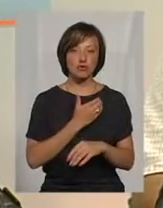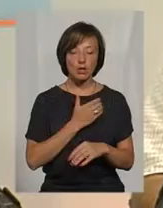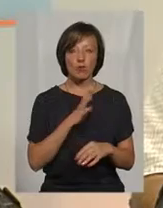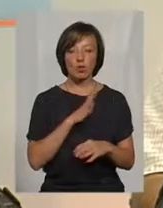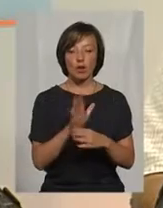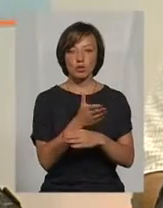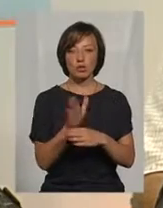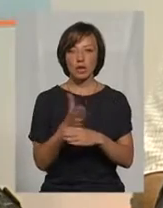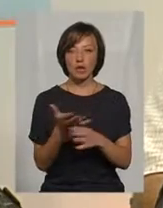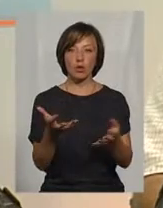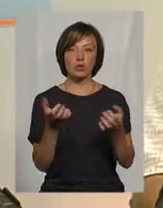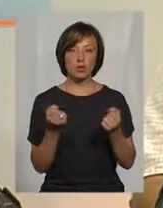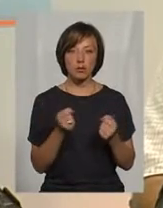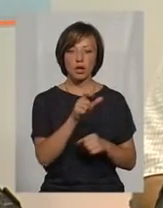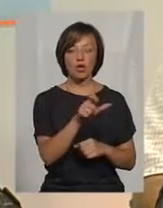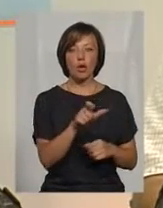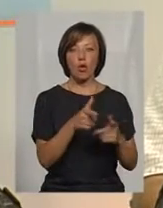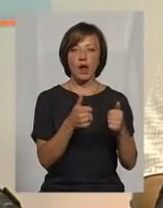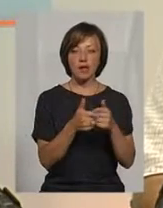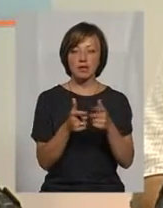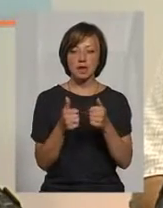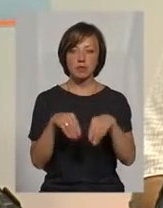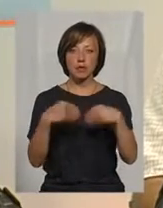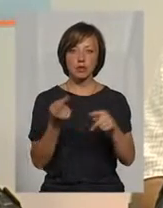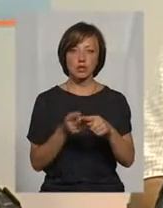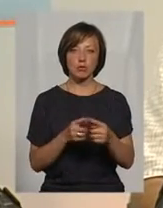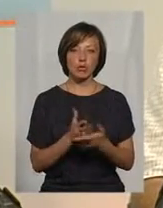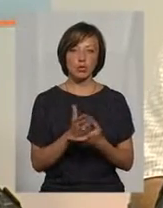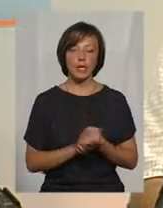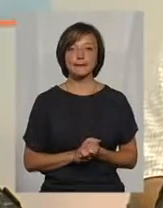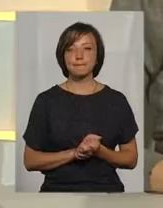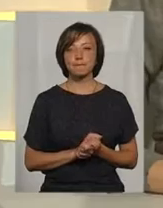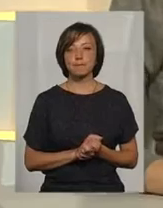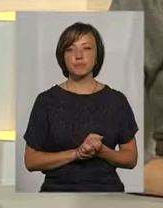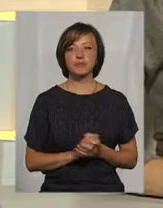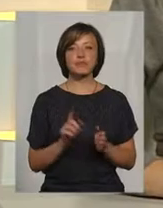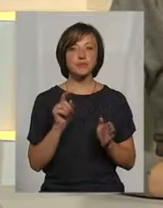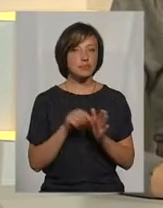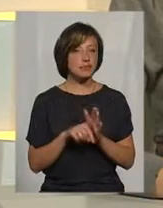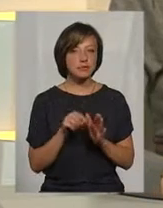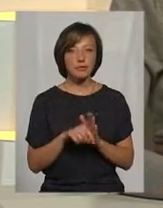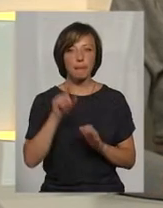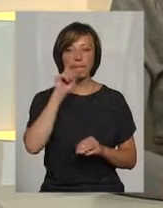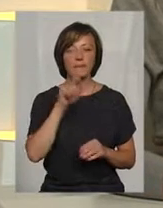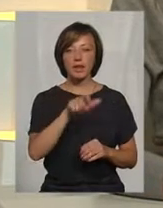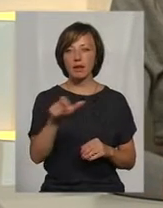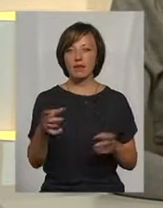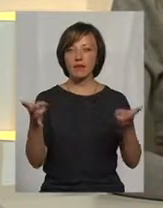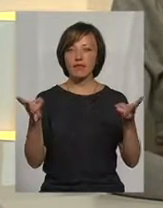вони були розподілені, отримані безпосередньо організаціям, які надають ці послуги. Тобто, по суті, українцям варто